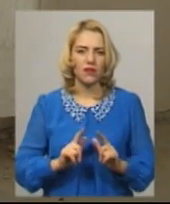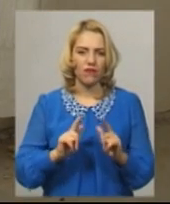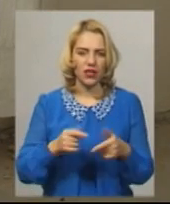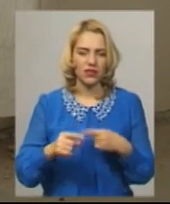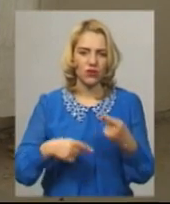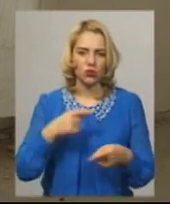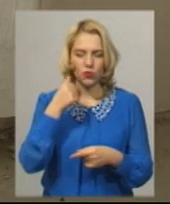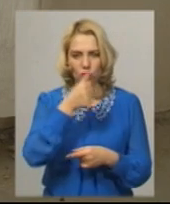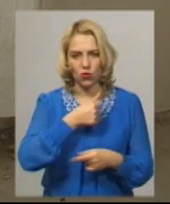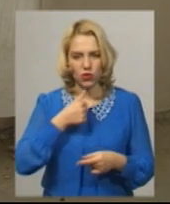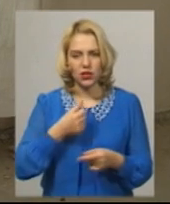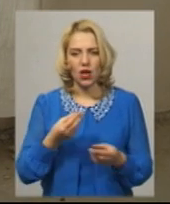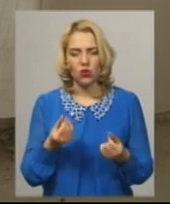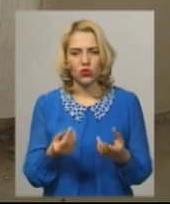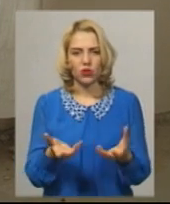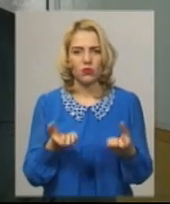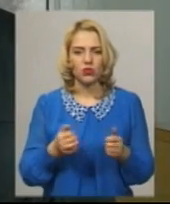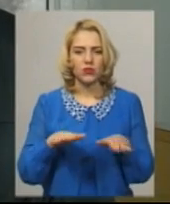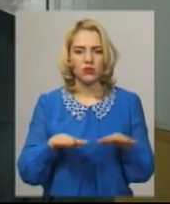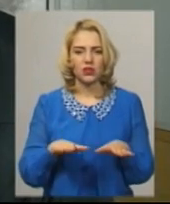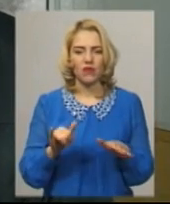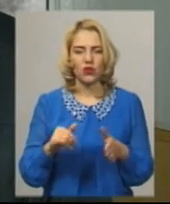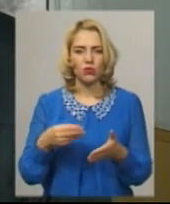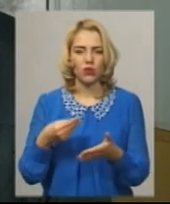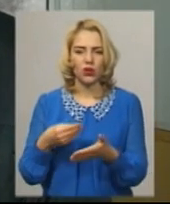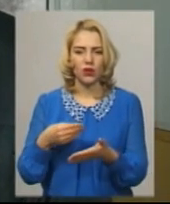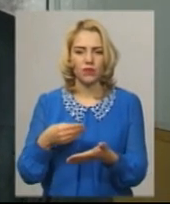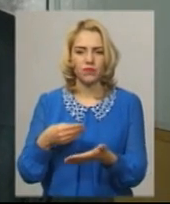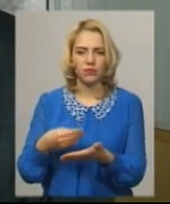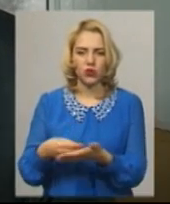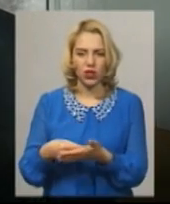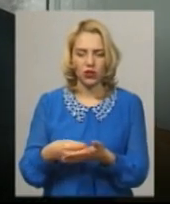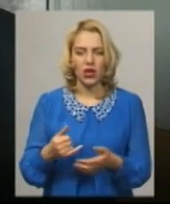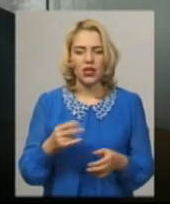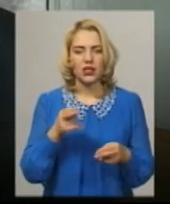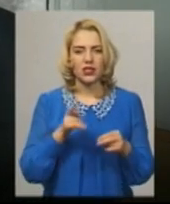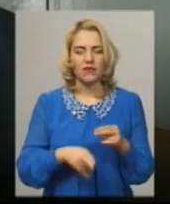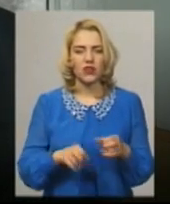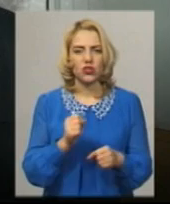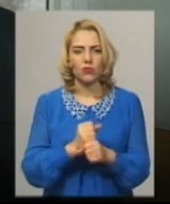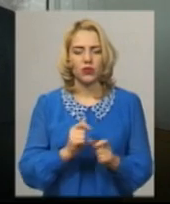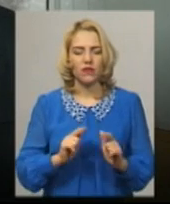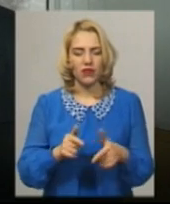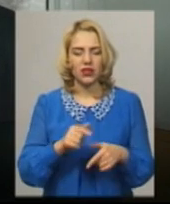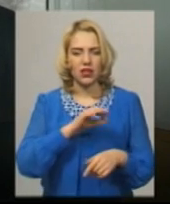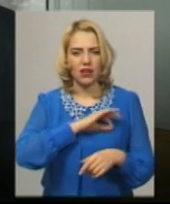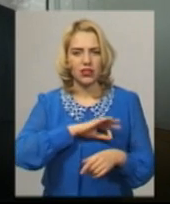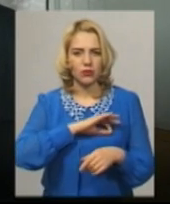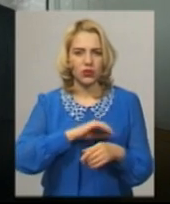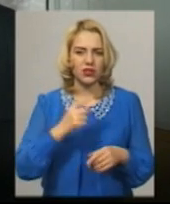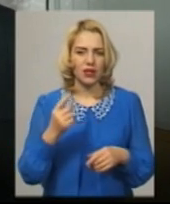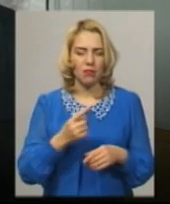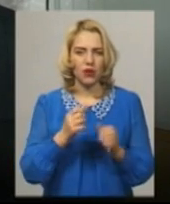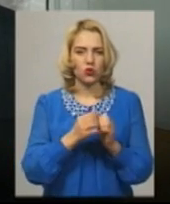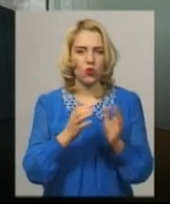експлуатацію в наступному році. Кошти беруть з місцевого і державного бюджетів. Для завершення робіт і введення в експлуатацію першого